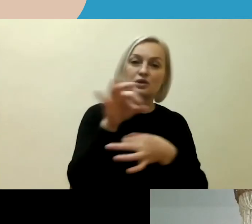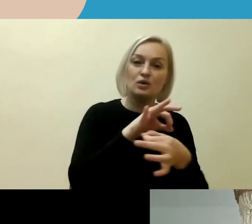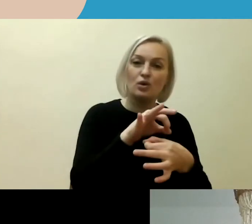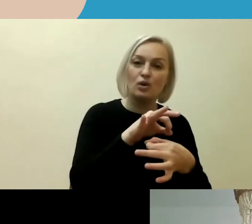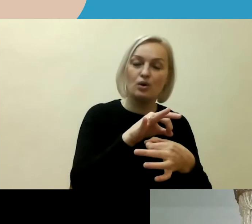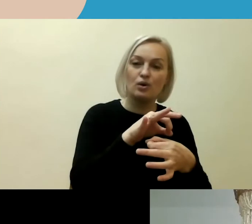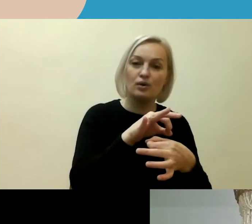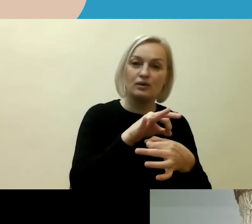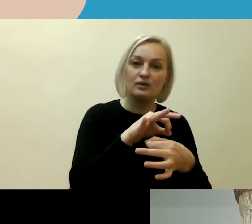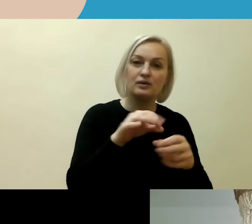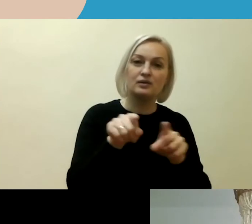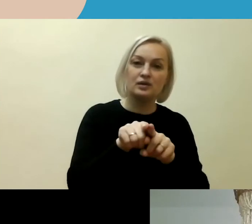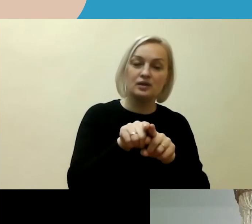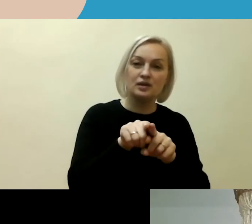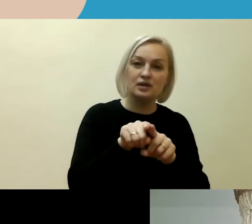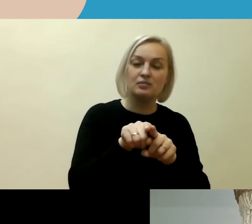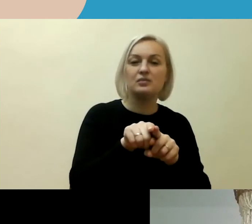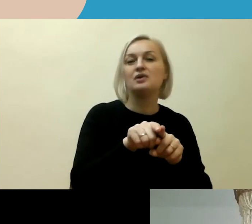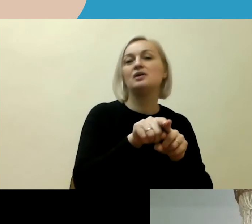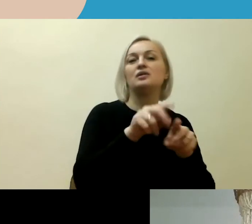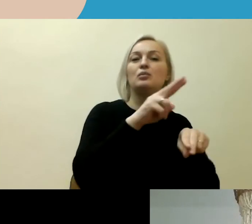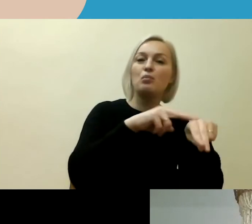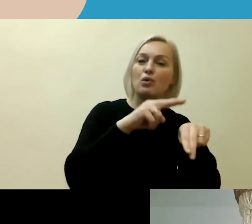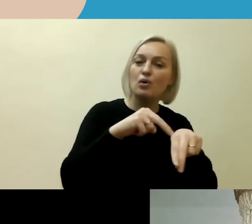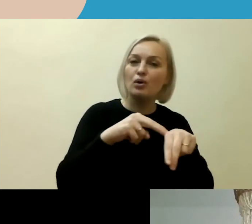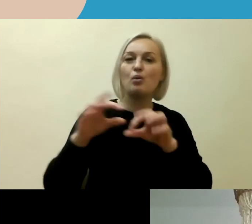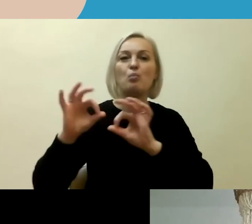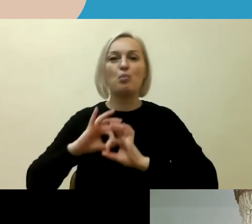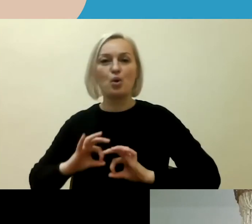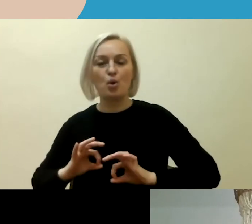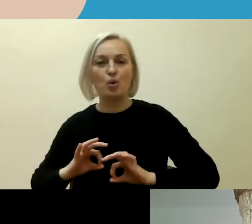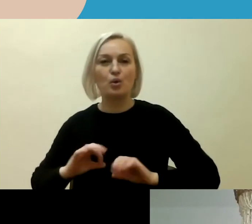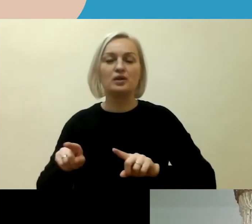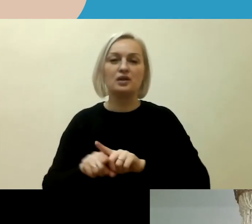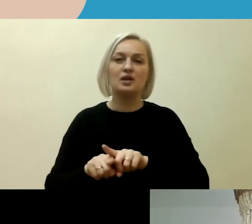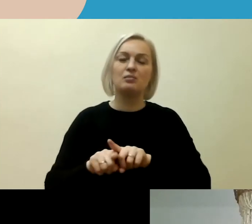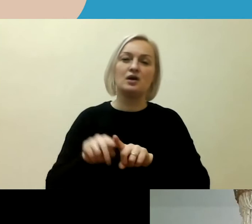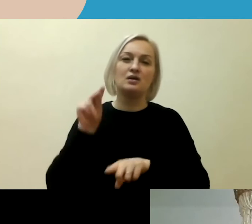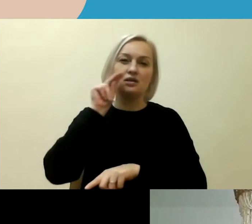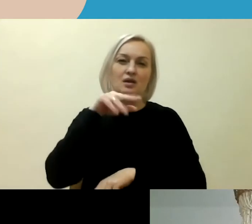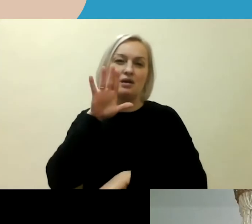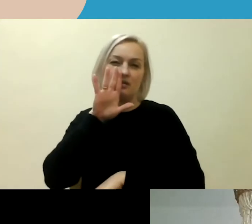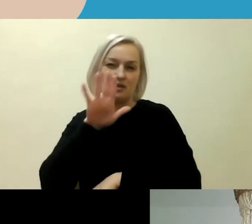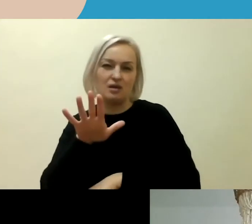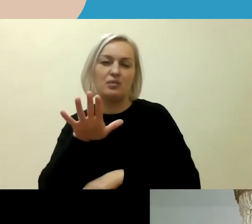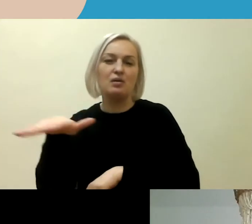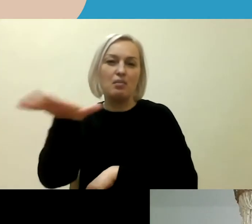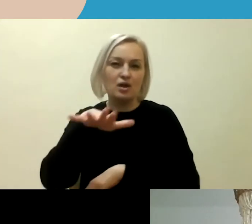tarp teisės augos pareigūnų, tai yra policijos pareigūnų ir prokurorų, bei nepykantos nusikaltimų pažydimų bendruomenių.